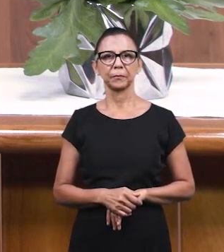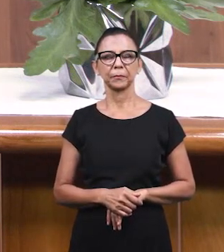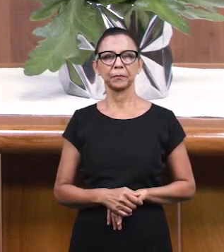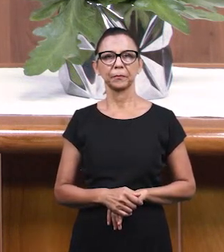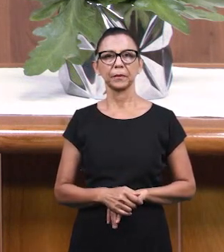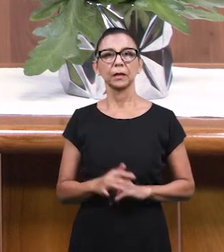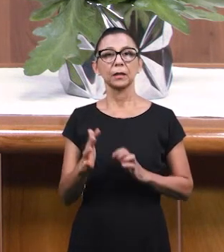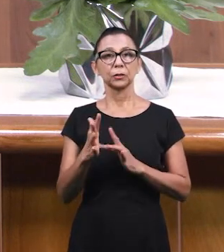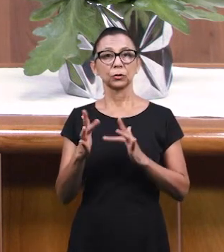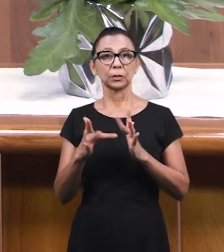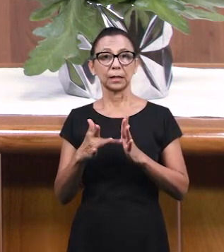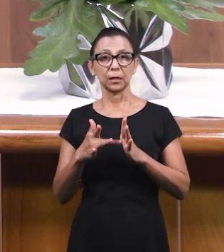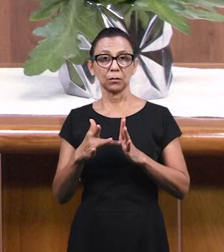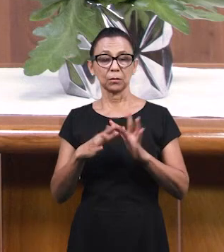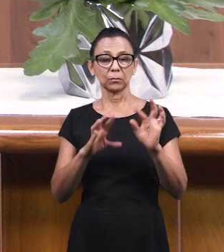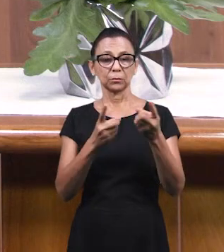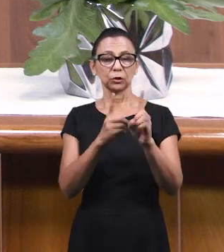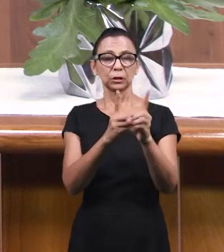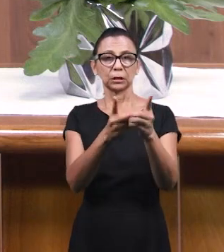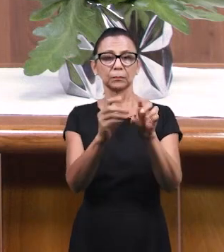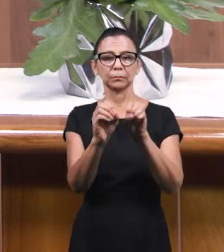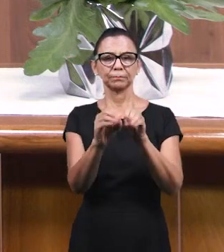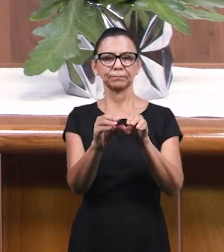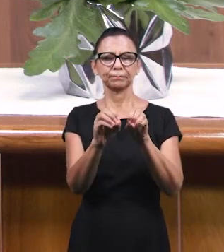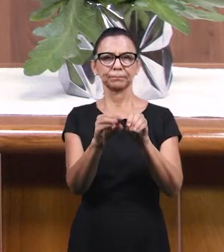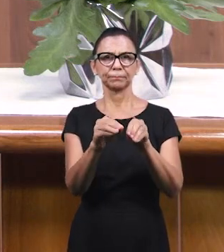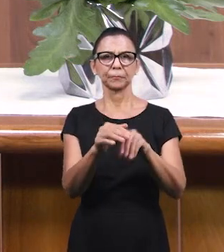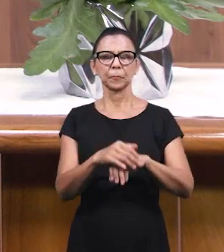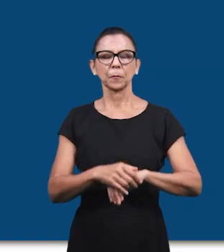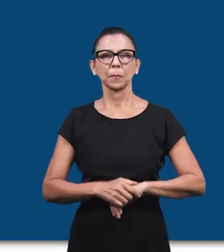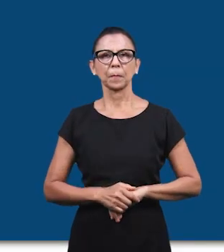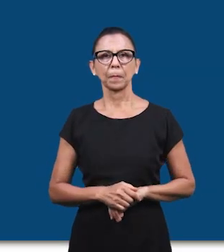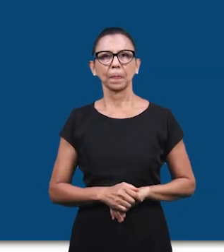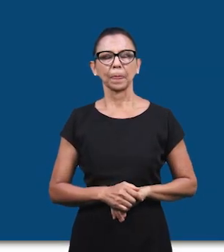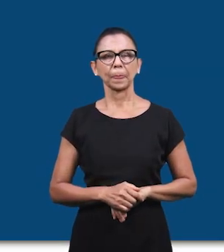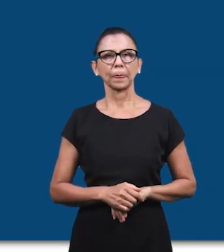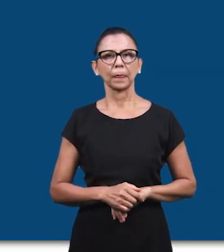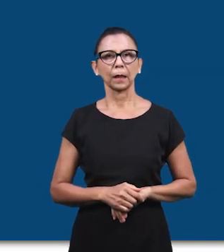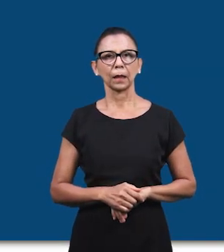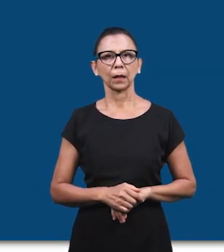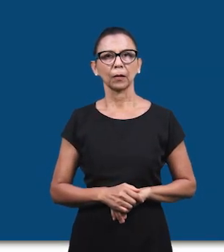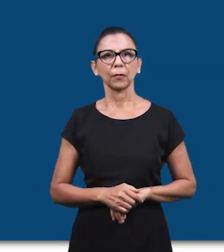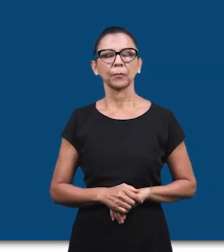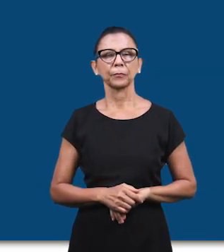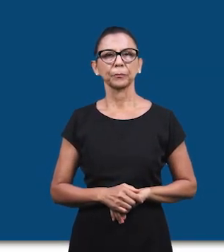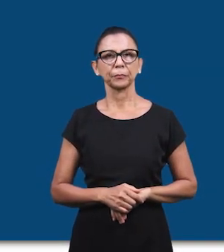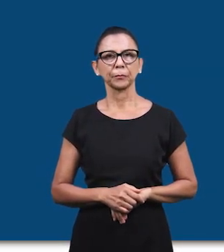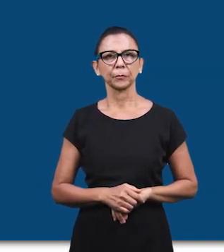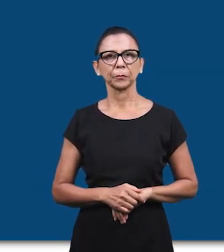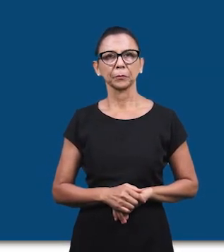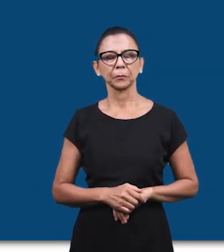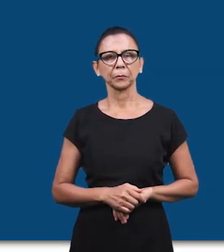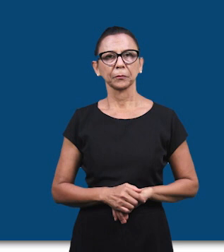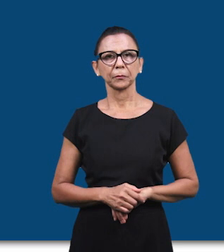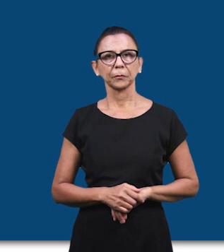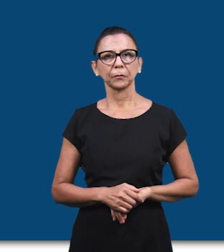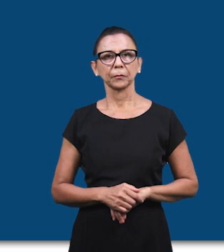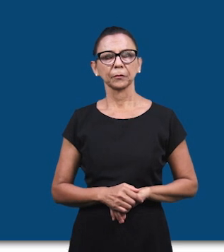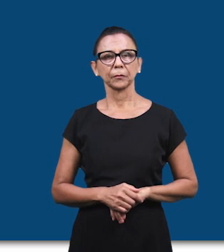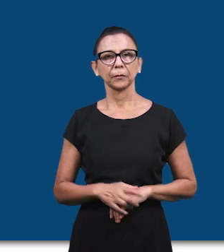Иисус говорит с учениками своими. Иисус говорит, наблюдайте за собою.